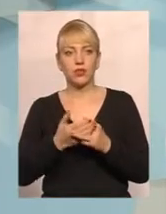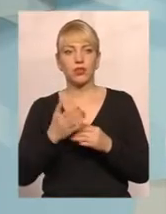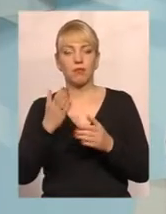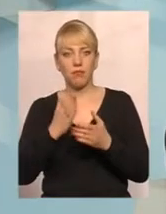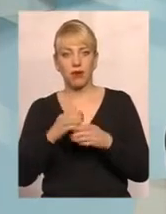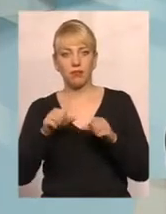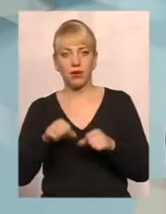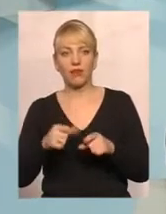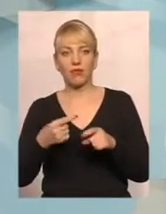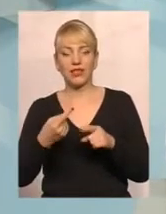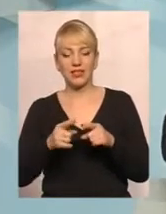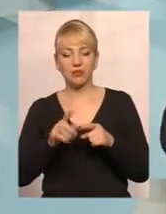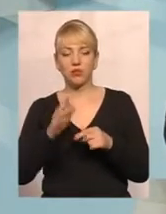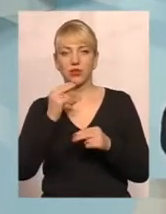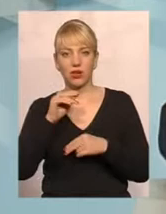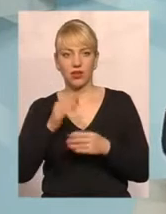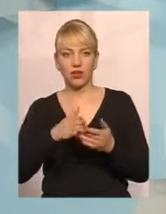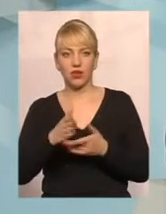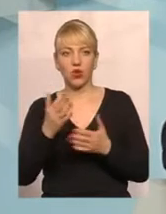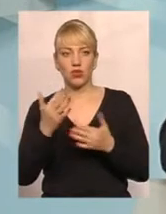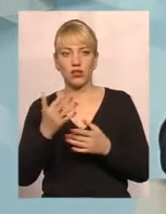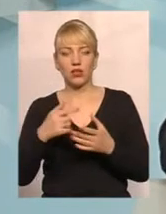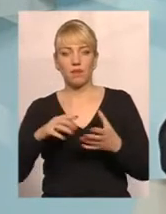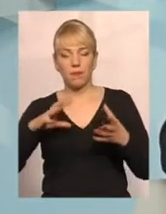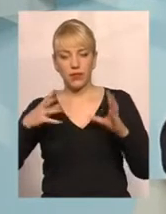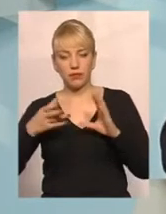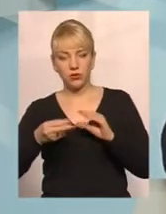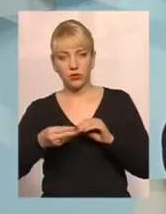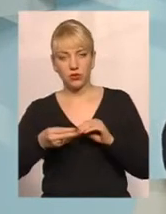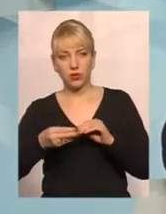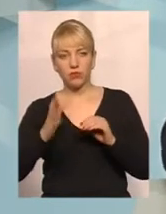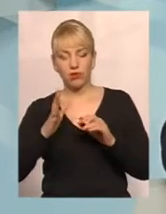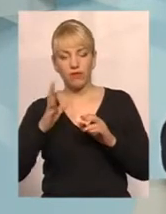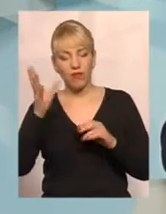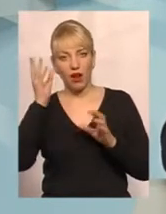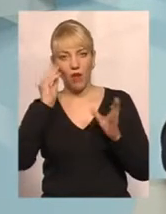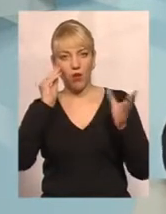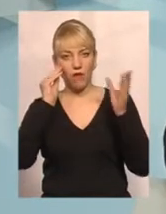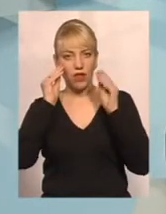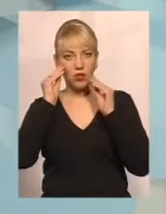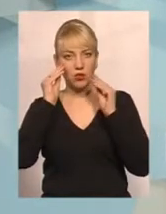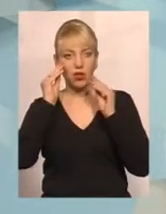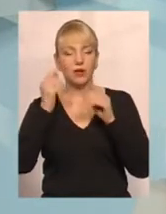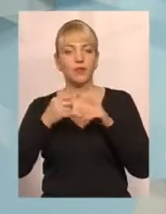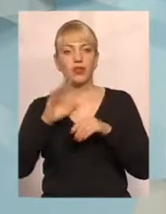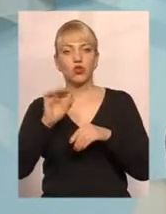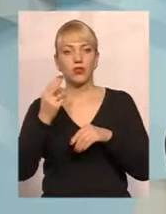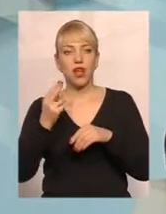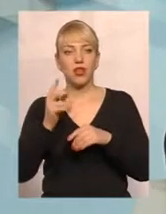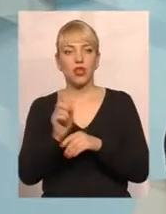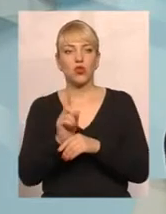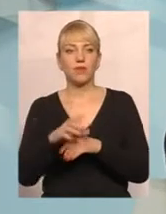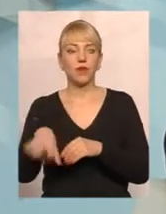це буде кращий варіант, оскільки під субсидією буде враховано соціальна норма всіх